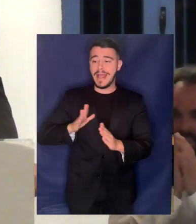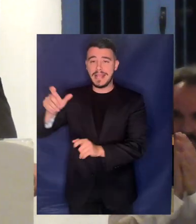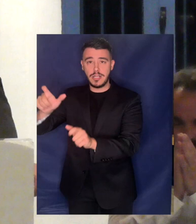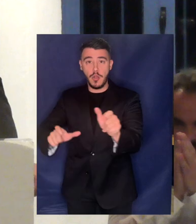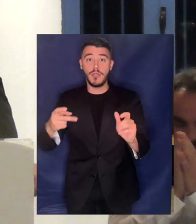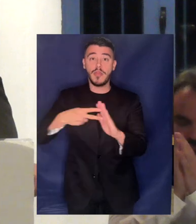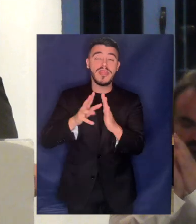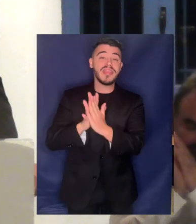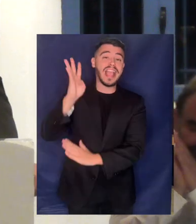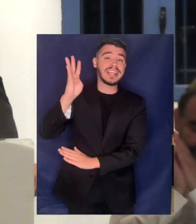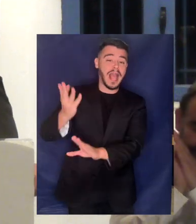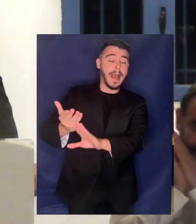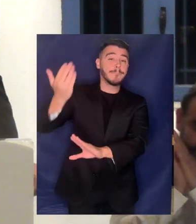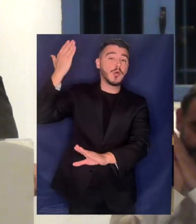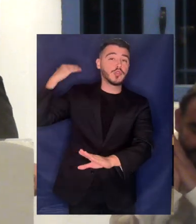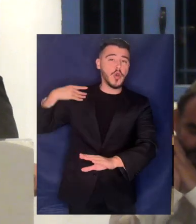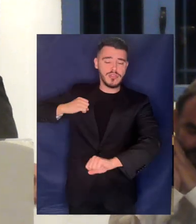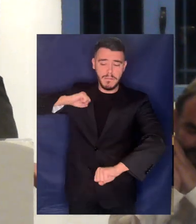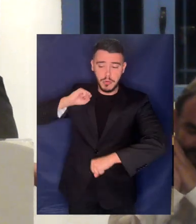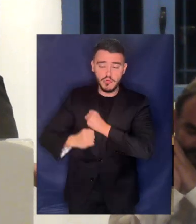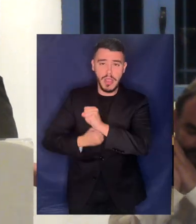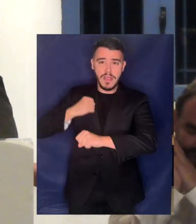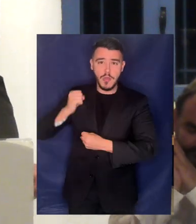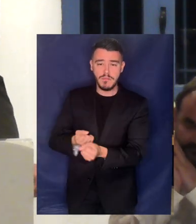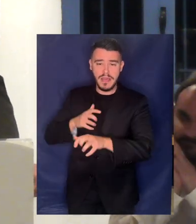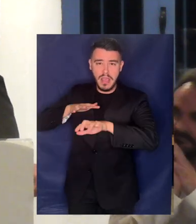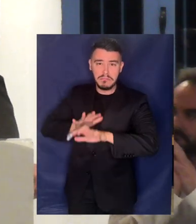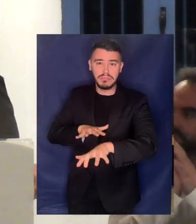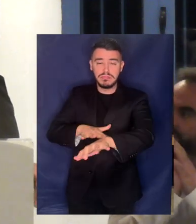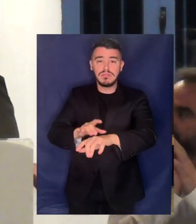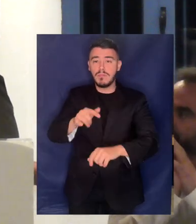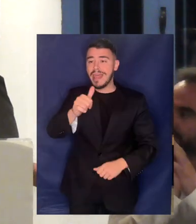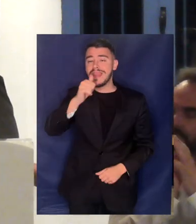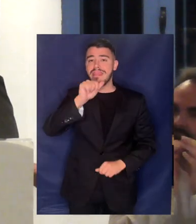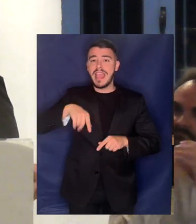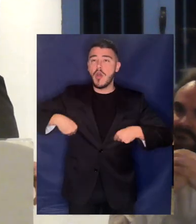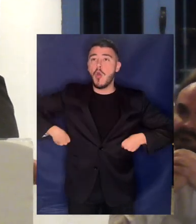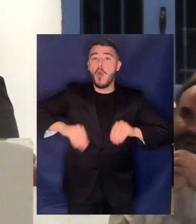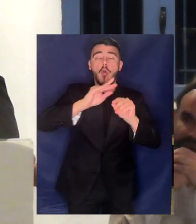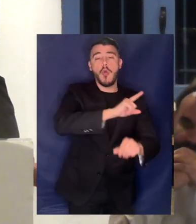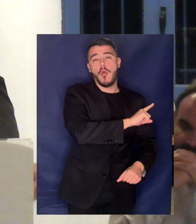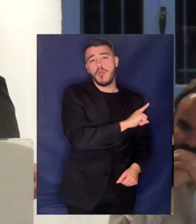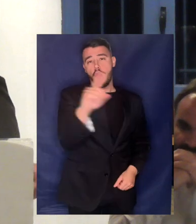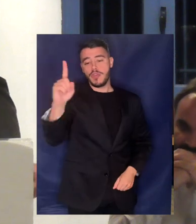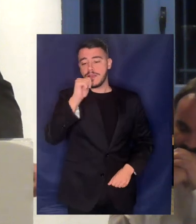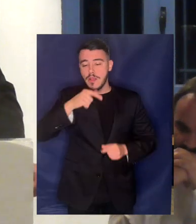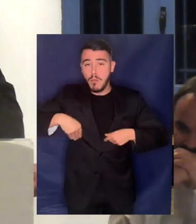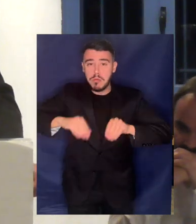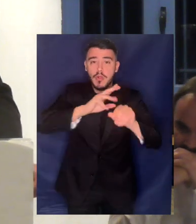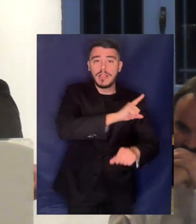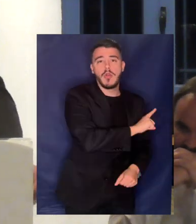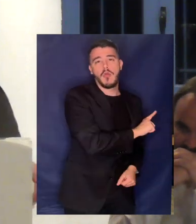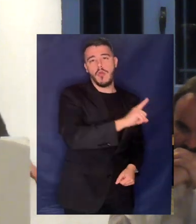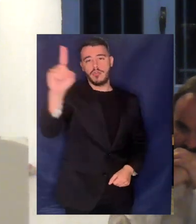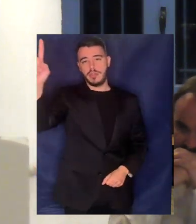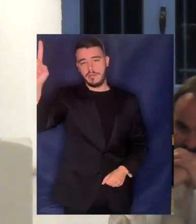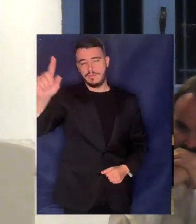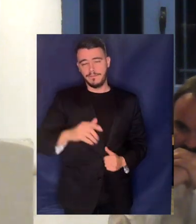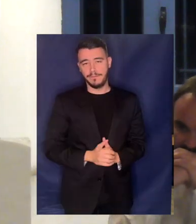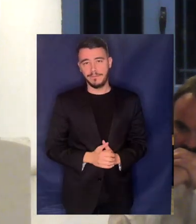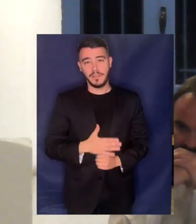Θεσσαλονίκη που έδωσαν τον τόνο ότι δεν πολίτε και όταν λέμε δεν πολίτε, δεν πολίτε Σας ευχαριστώ πάρα πολύ